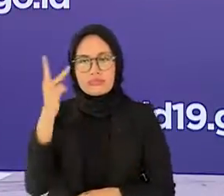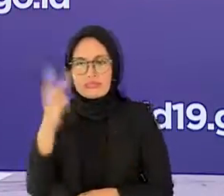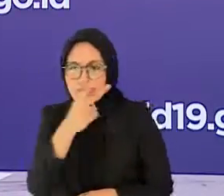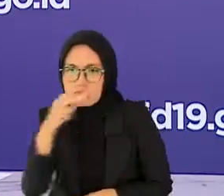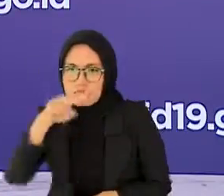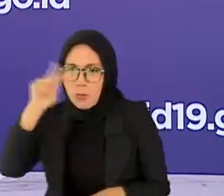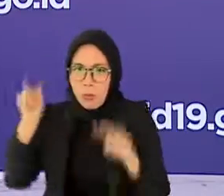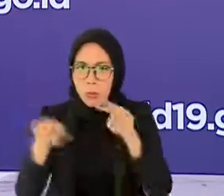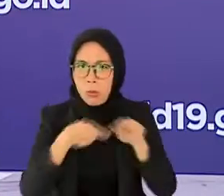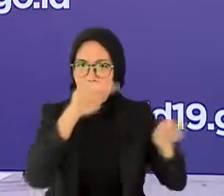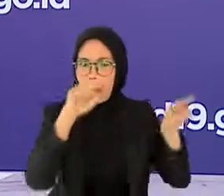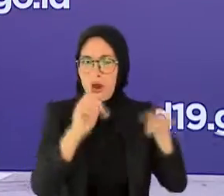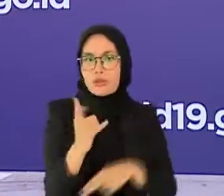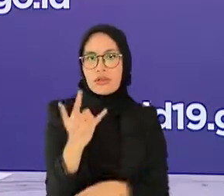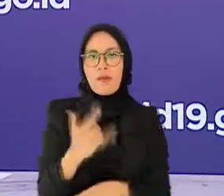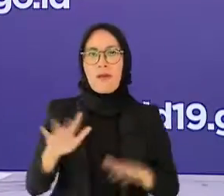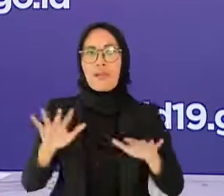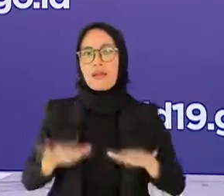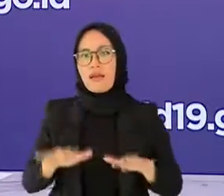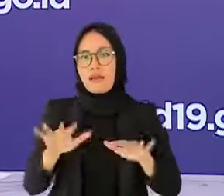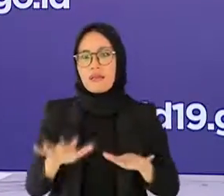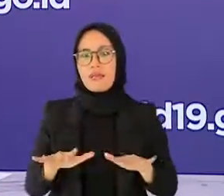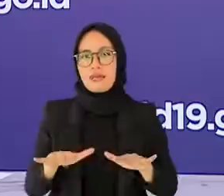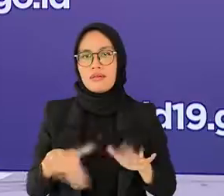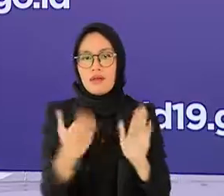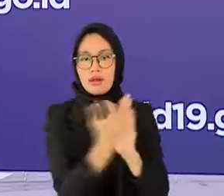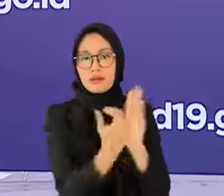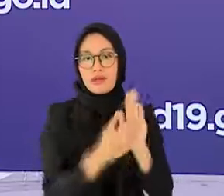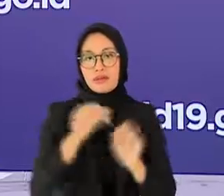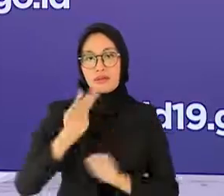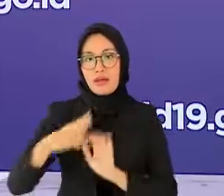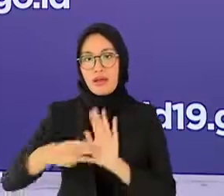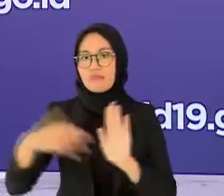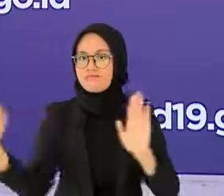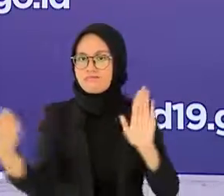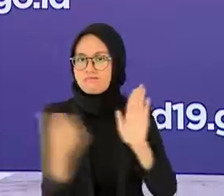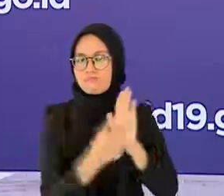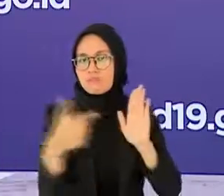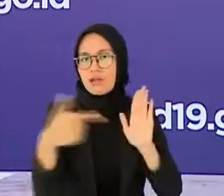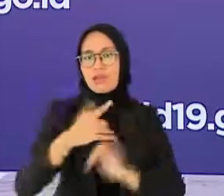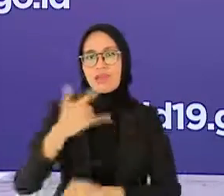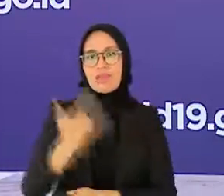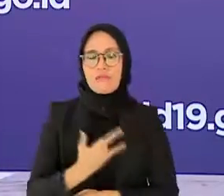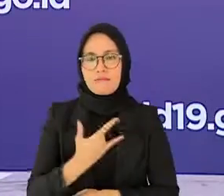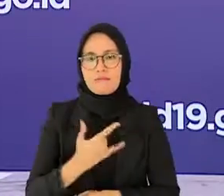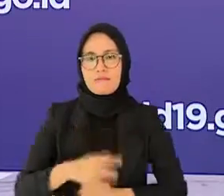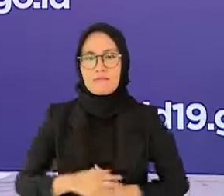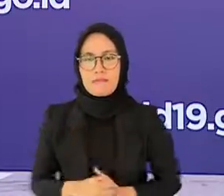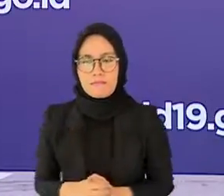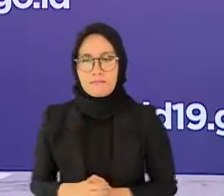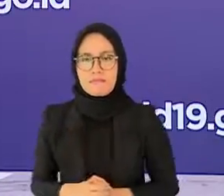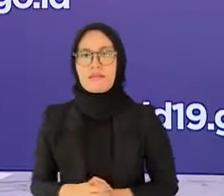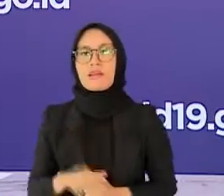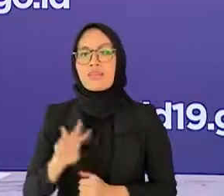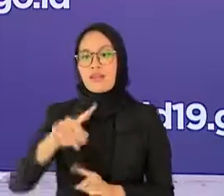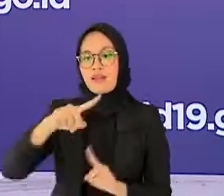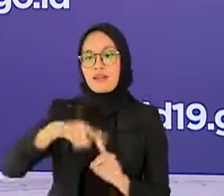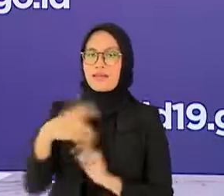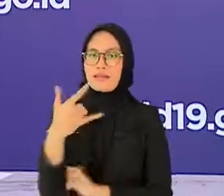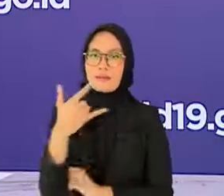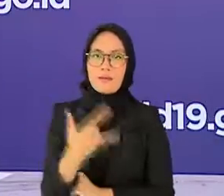dengan tetap berpedoman pada protokol kesehatan 3M deteksi dan penanganan yang baik melalui 3T